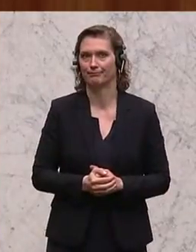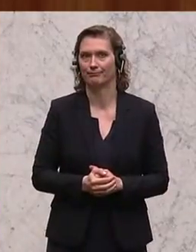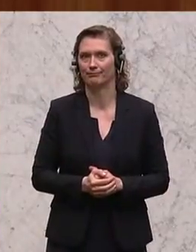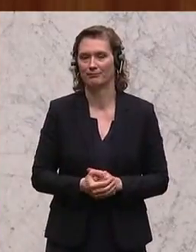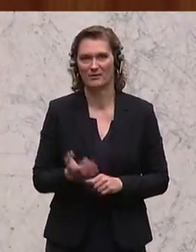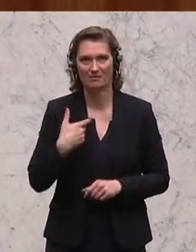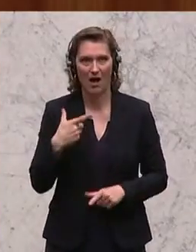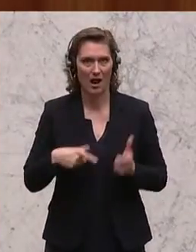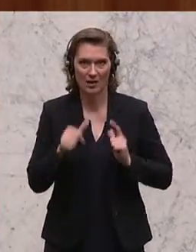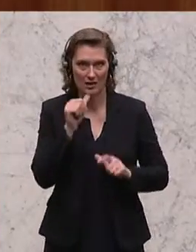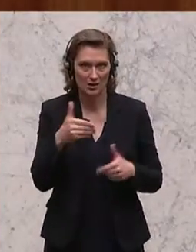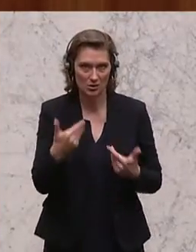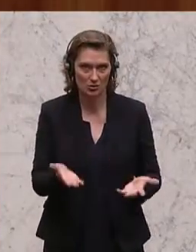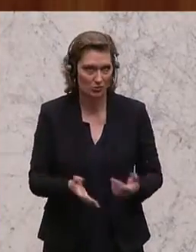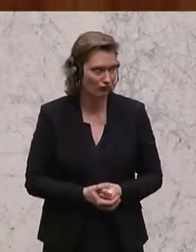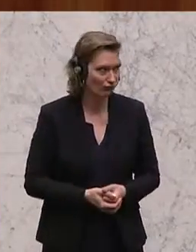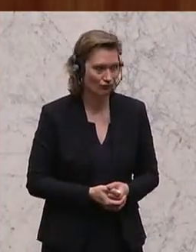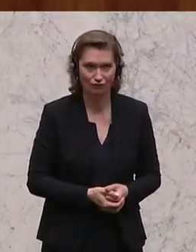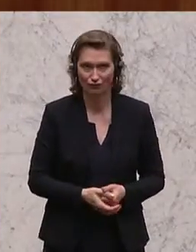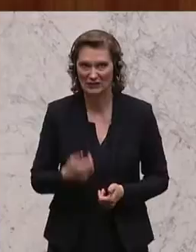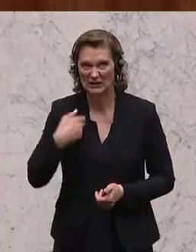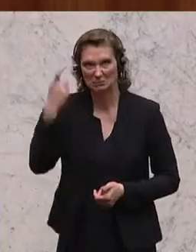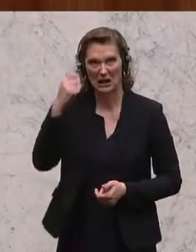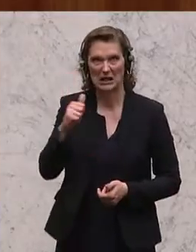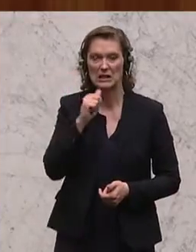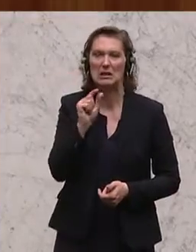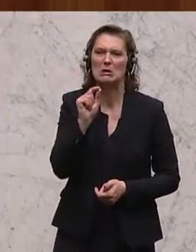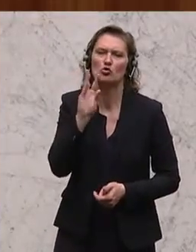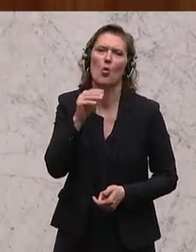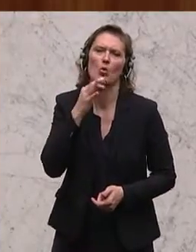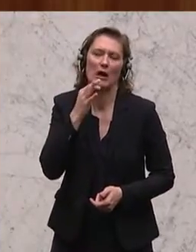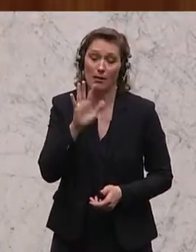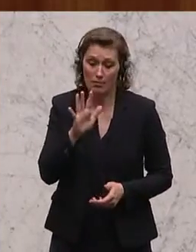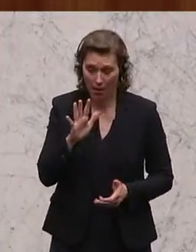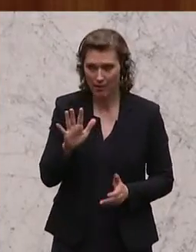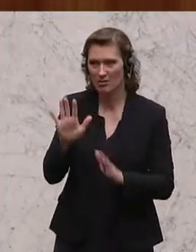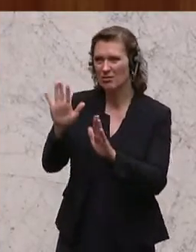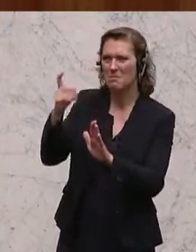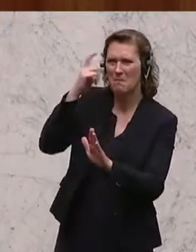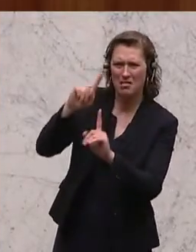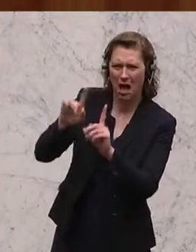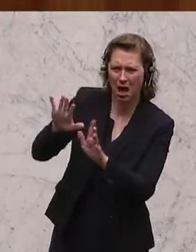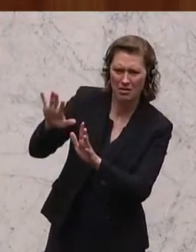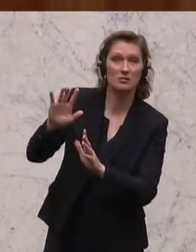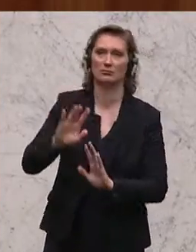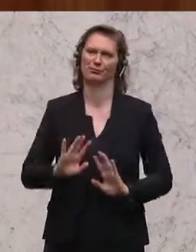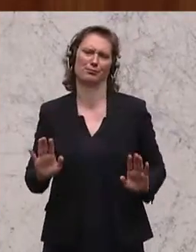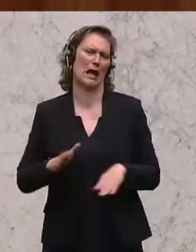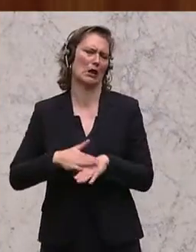Es war leider nicht so. Und da gehe ich keine Millimeter weg, und da kann man hundertmal sagen, ja, wir haben das subjektiv anders erlebt,